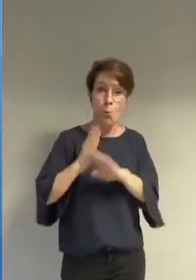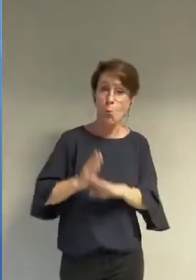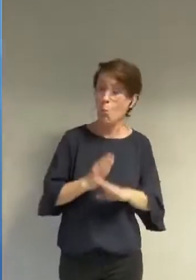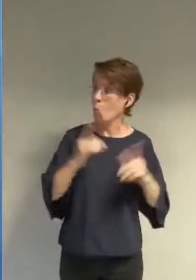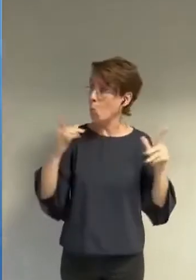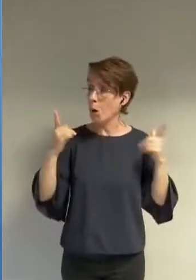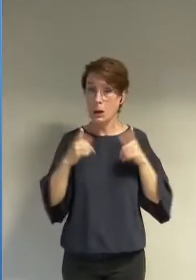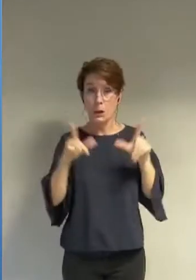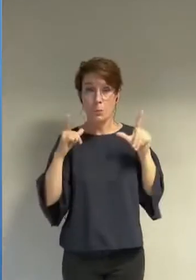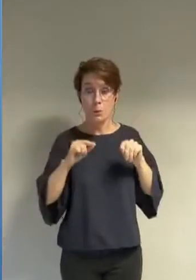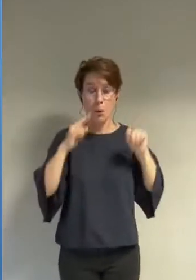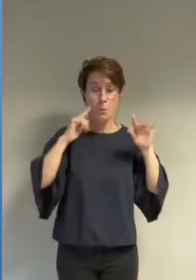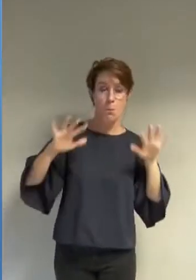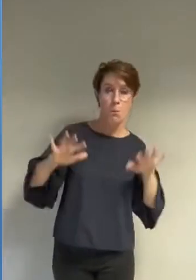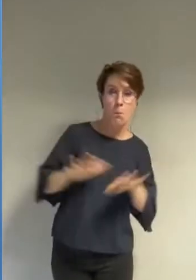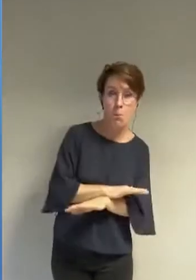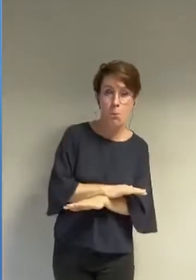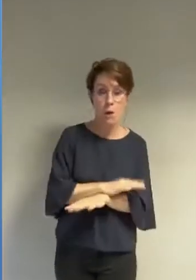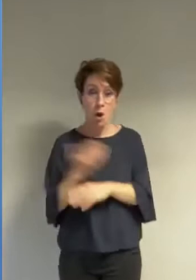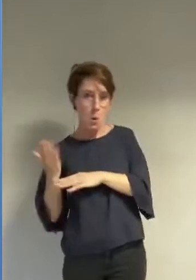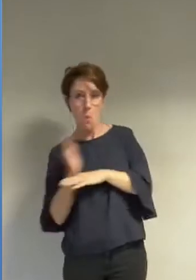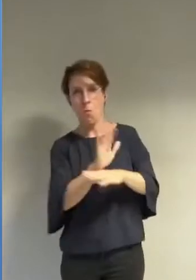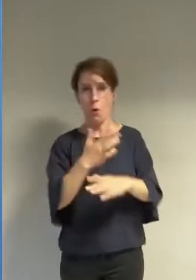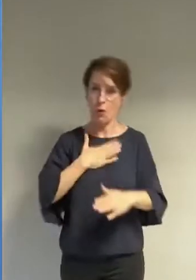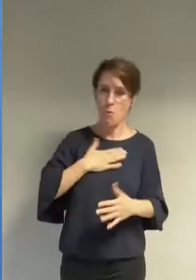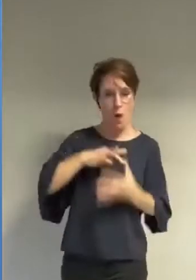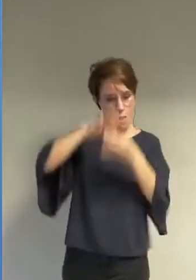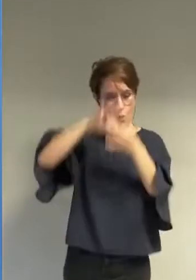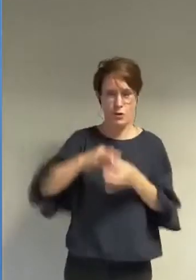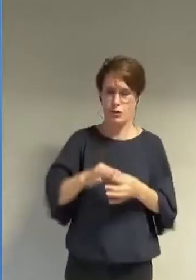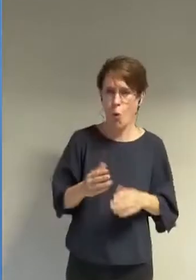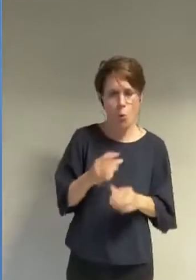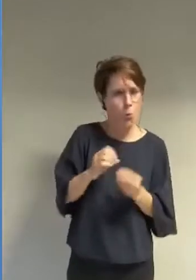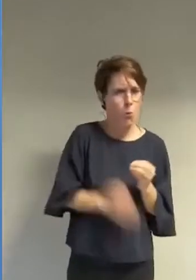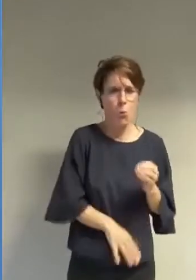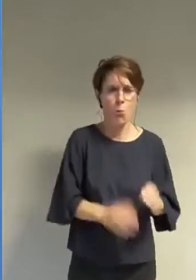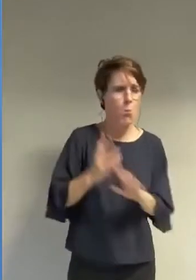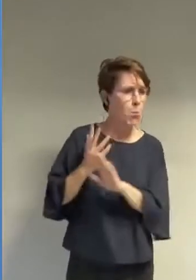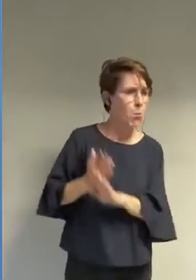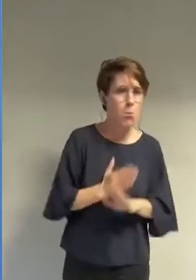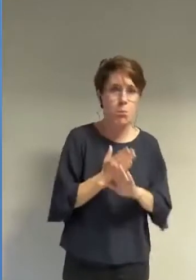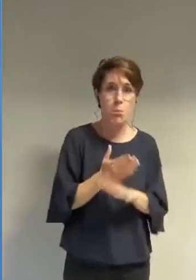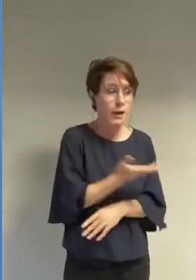cadre une appartenance ou une foi qu'en sera-t-il de ces femmes